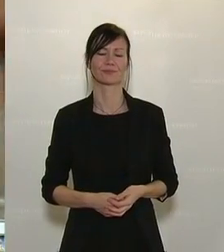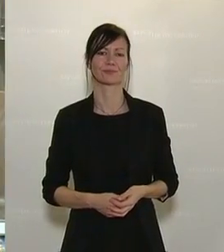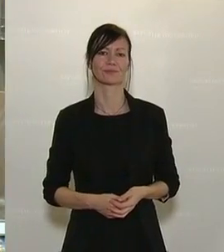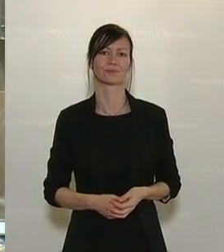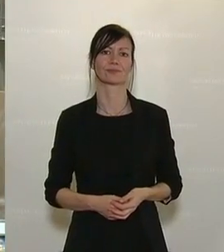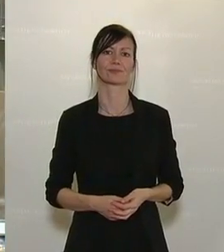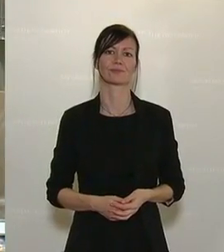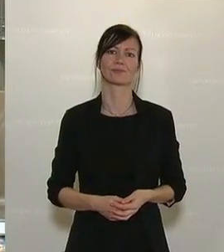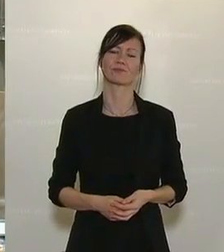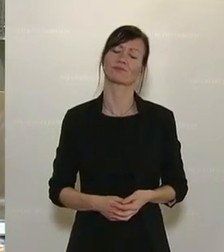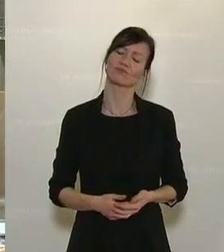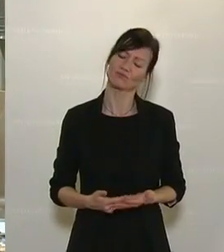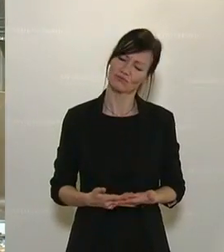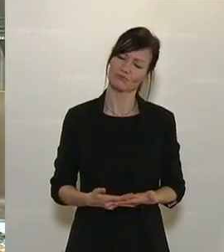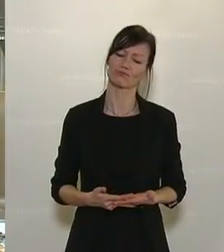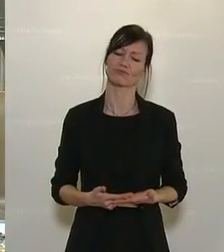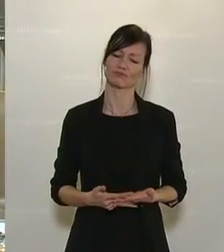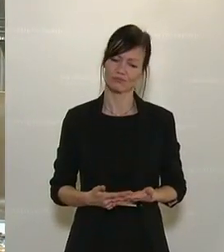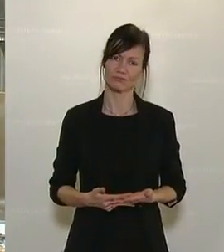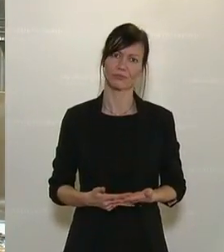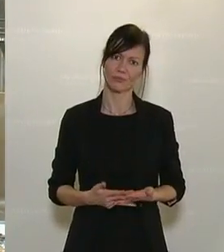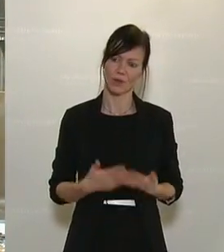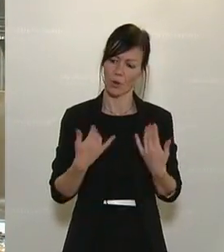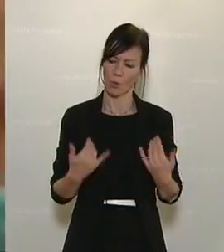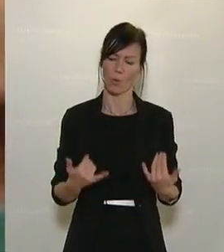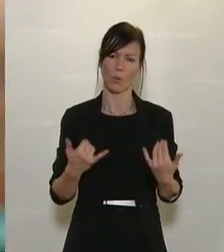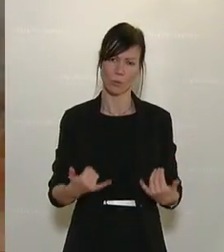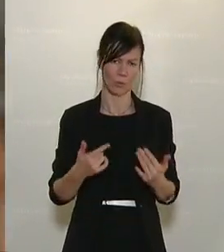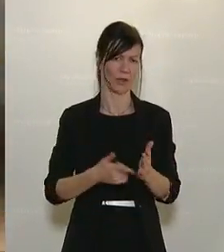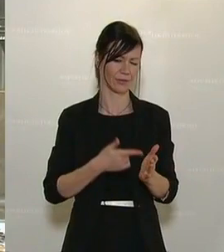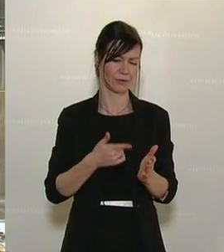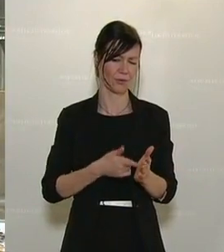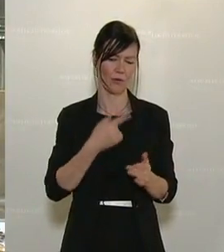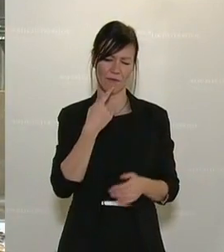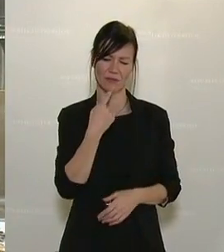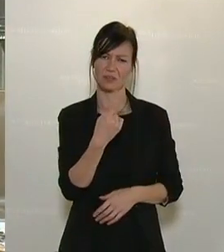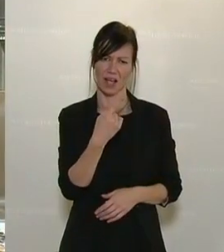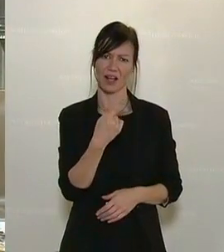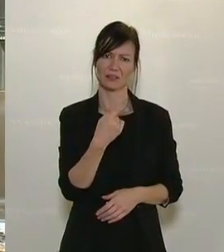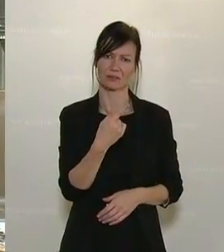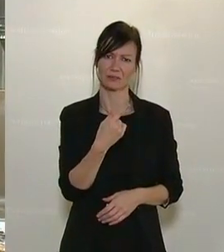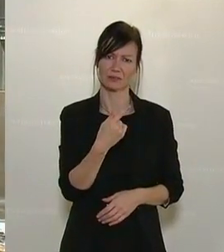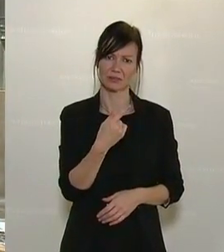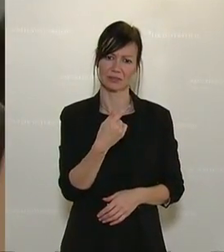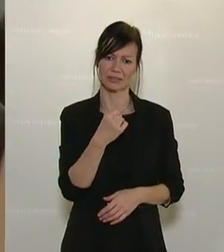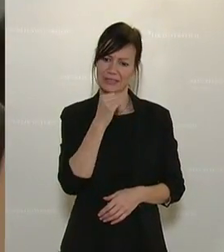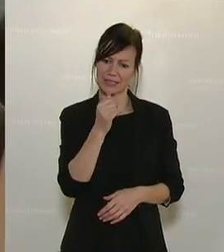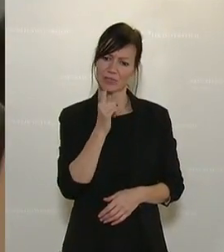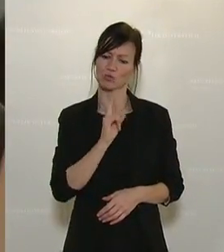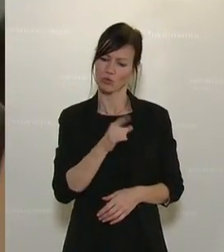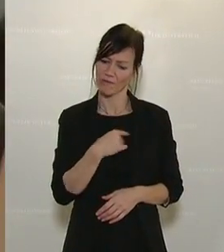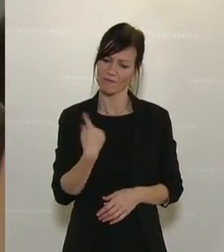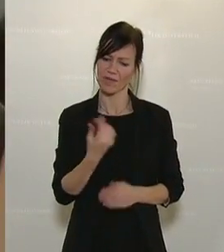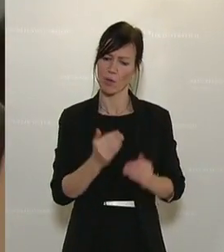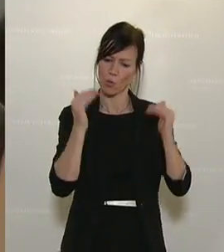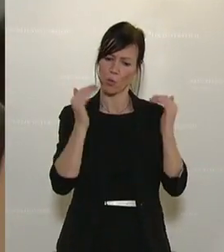Und jetzt möchte ich wirklich noch einmal, und es ist heute schon sehr oft gekommen, da sieht man, dass das nicht nur uns allen hier im Hohen